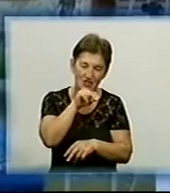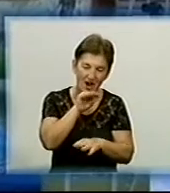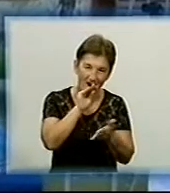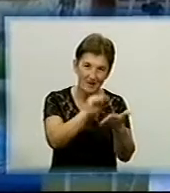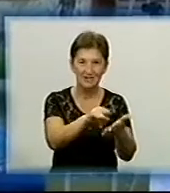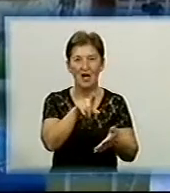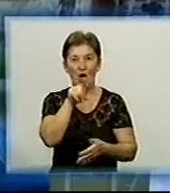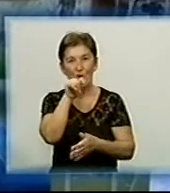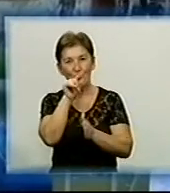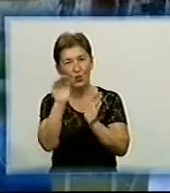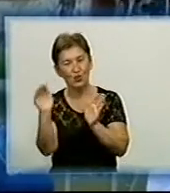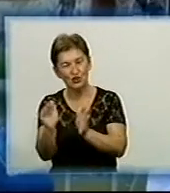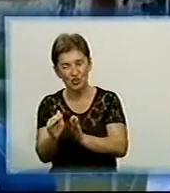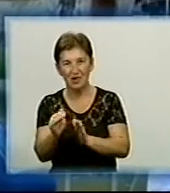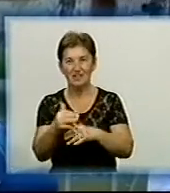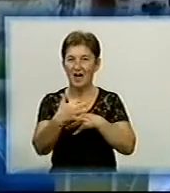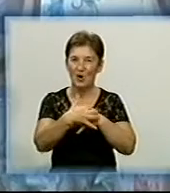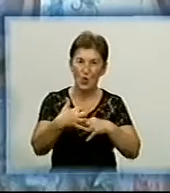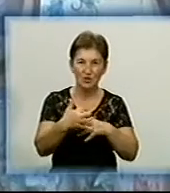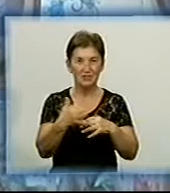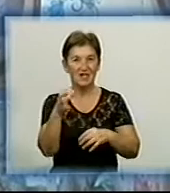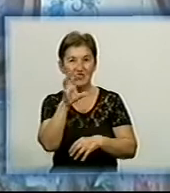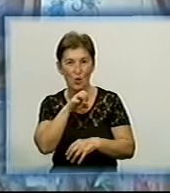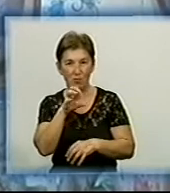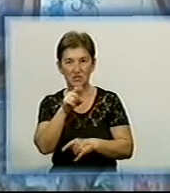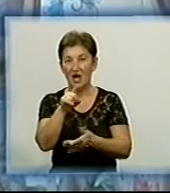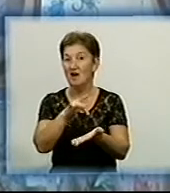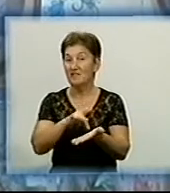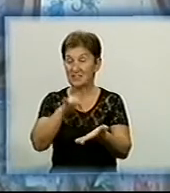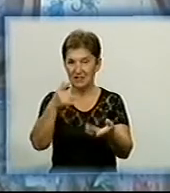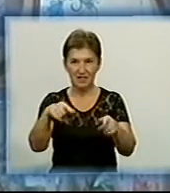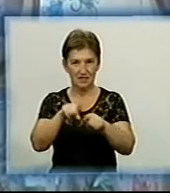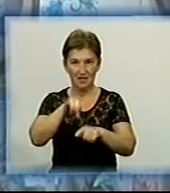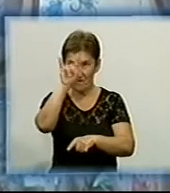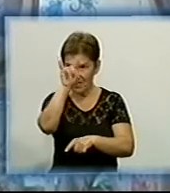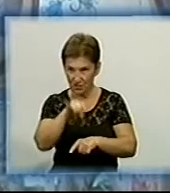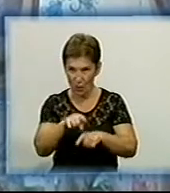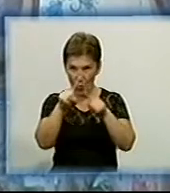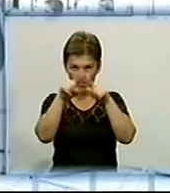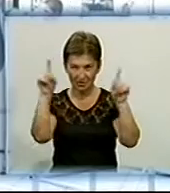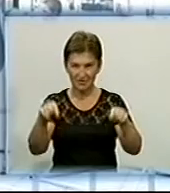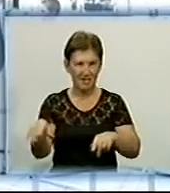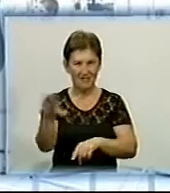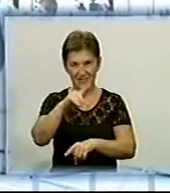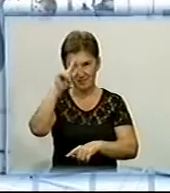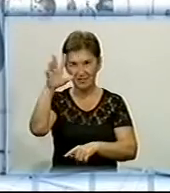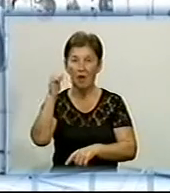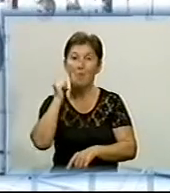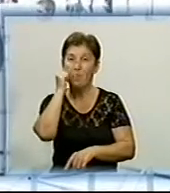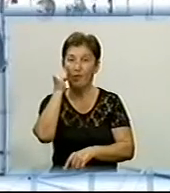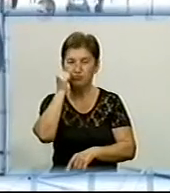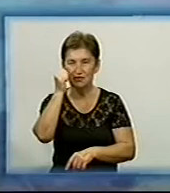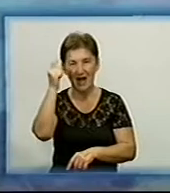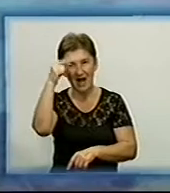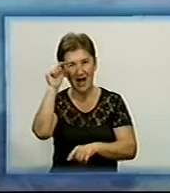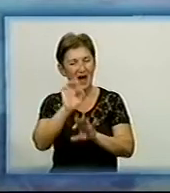курчата, і котик, і собач У центрі зробили ось таке вікно, з нього виглядає обличчя усім відомої бабусі Каскарки А